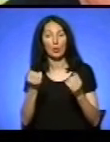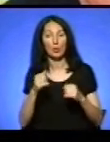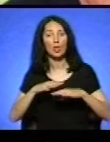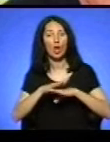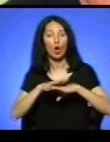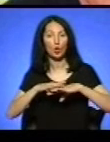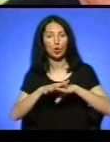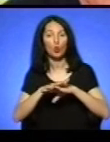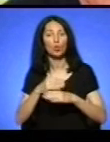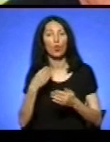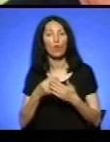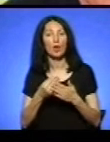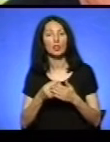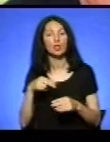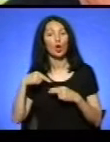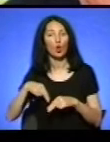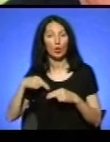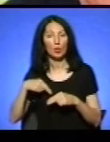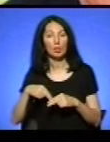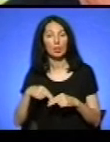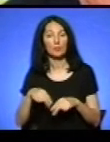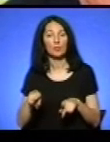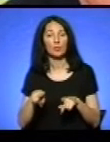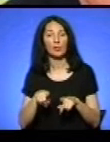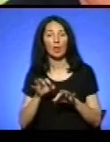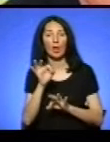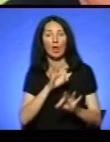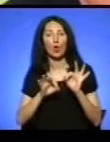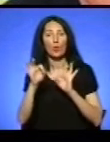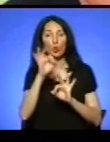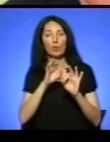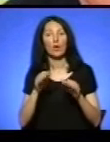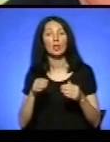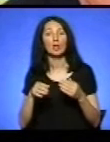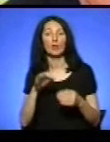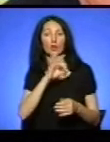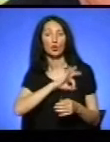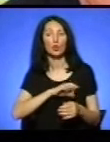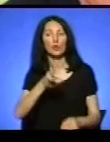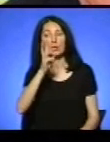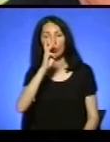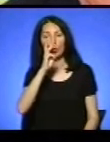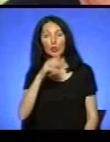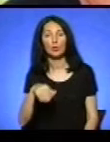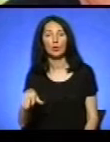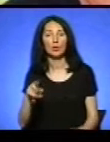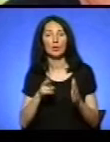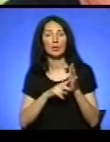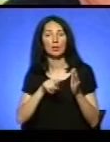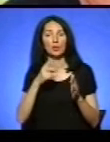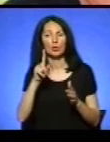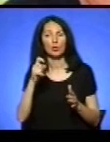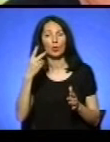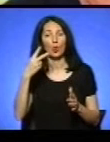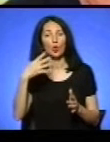Розрахунку вартості робіт рекомендувала застосовувати заробітну плату 7,143. Вона